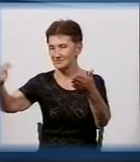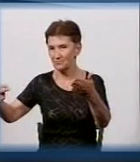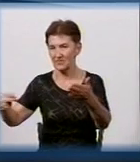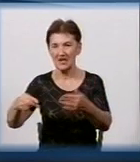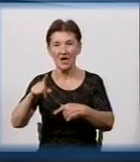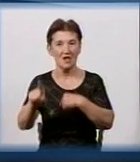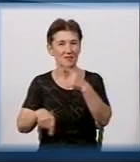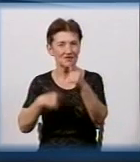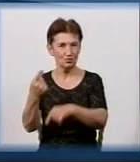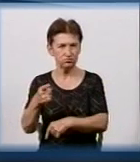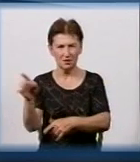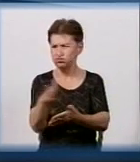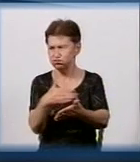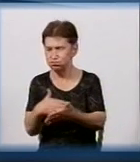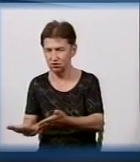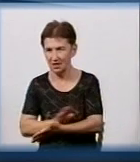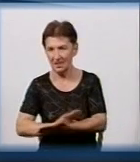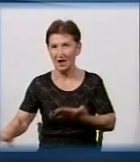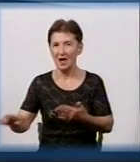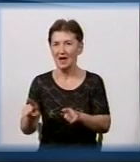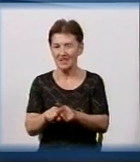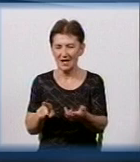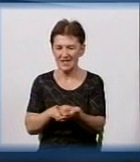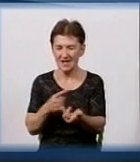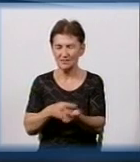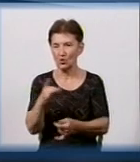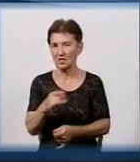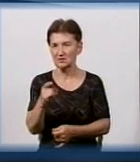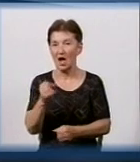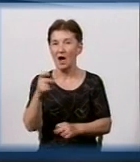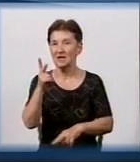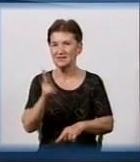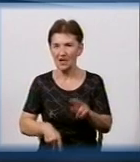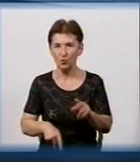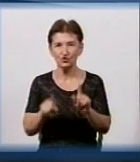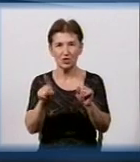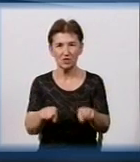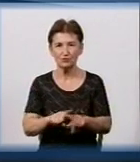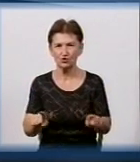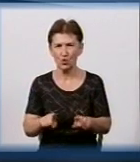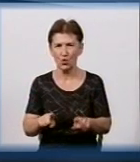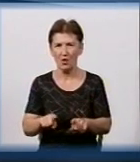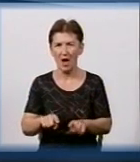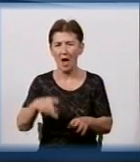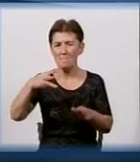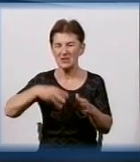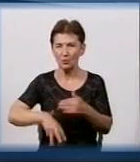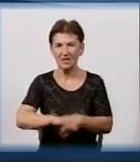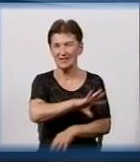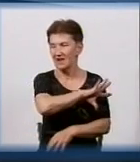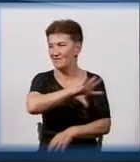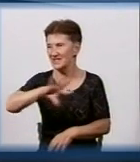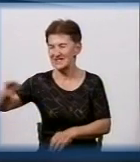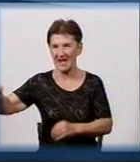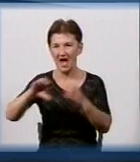розмальований цією ж самою молоддю. Так повторювалося кілька разів. Врешті-решт закінчилося тим, що муніципалітет розфарбував сам всі вагони